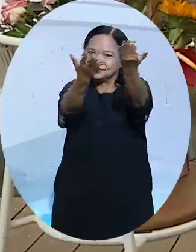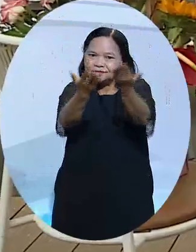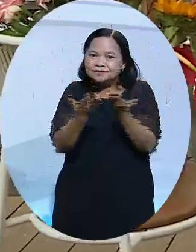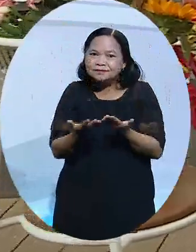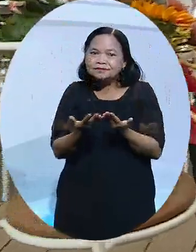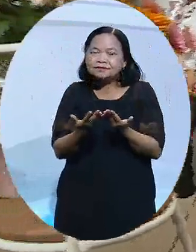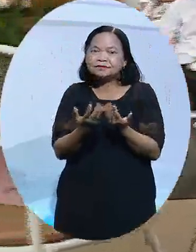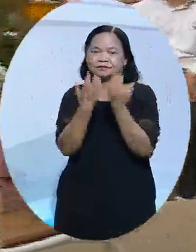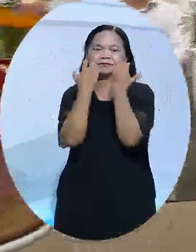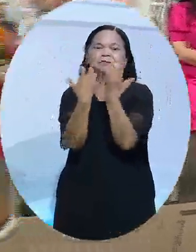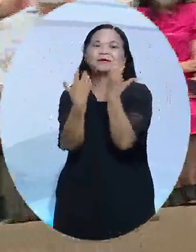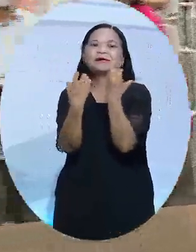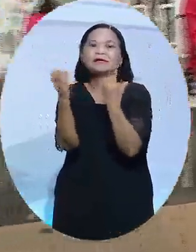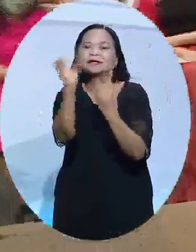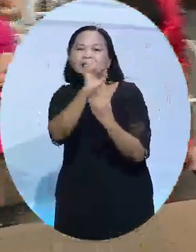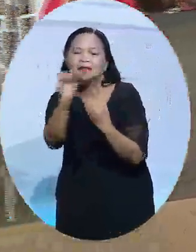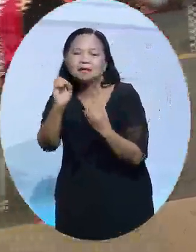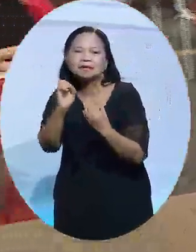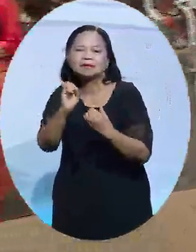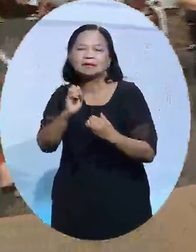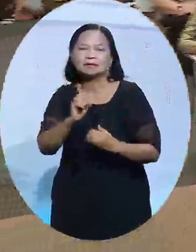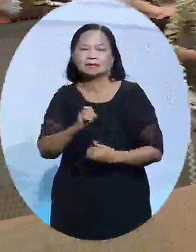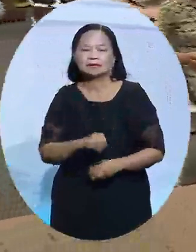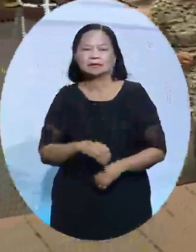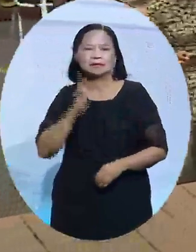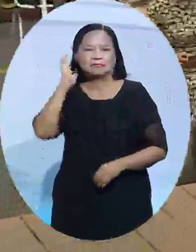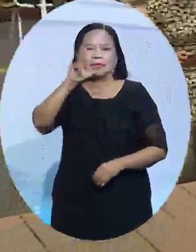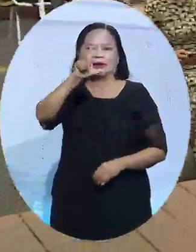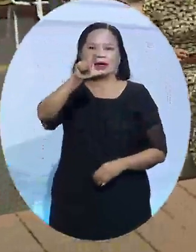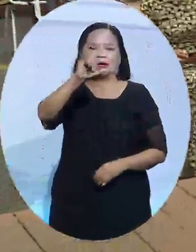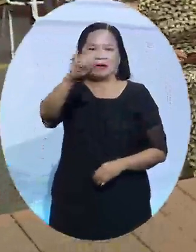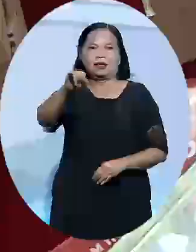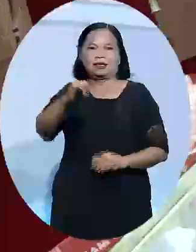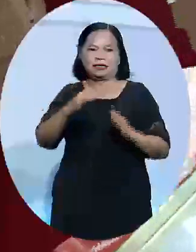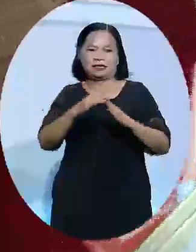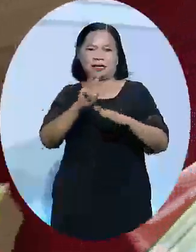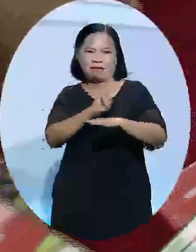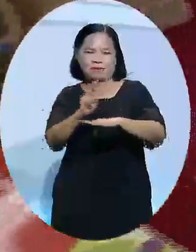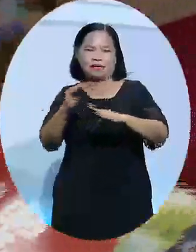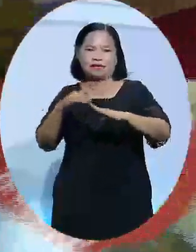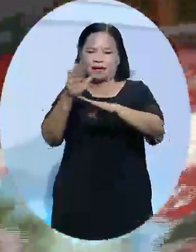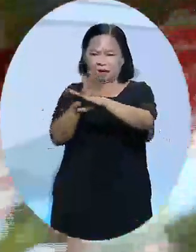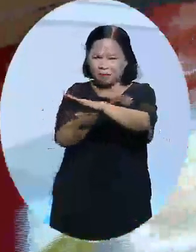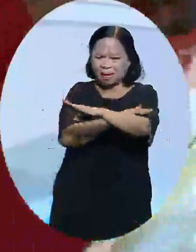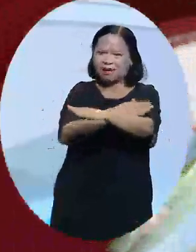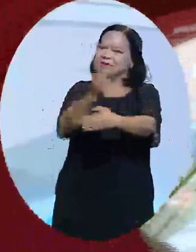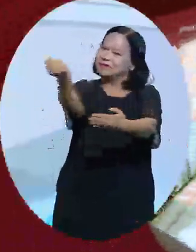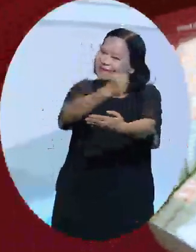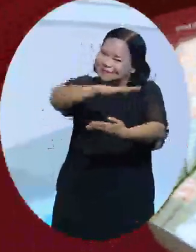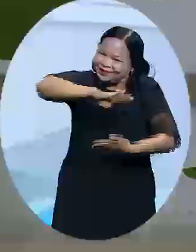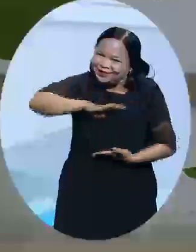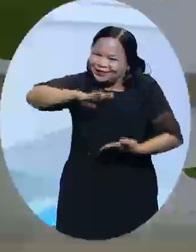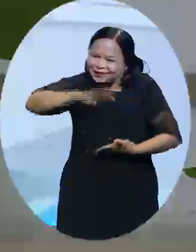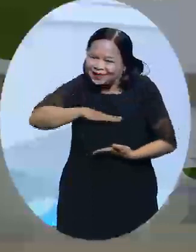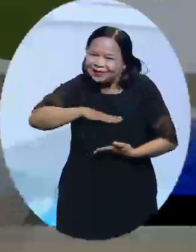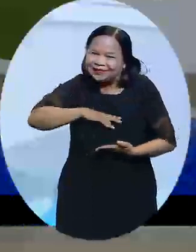xảy đến. Tác giả Phạm Thị Ngọc Liên là nhà thơ, nhà văn, nhà báo từng đạt được nhiều giải thưởng về văn học, đã xuất bản rất nhiều tác